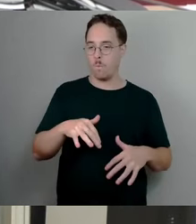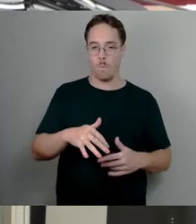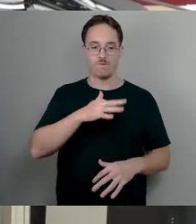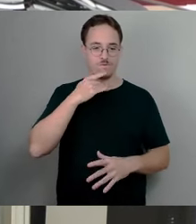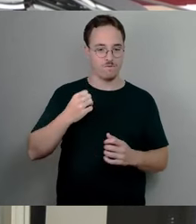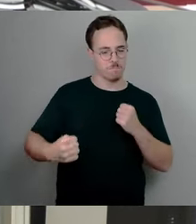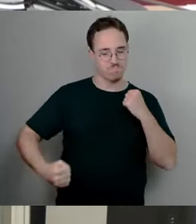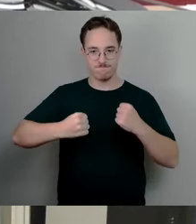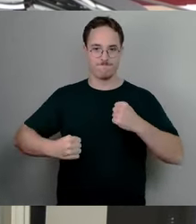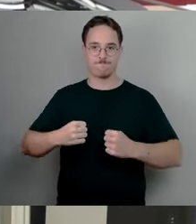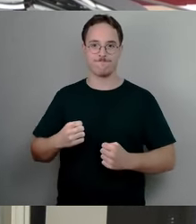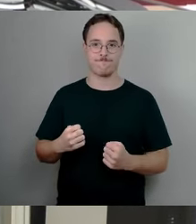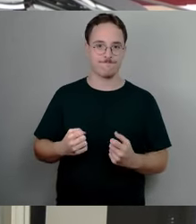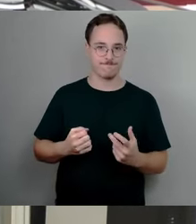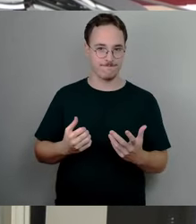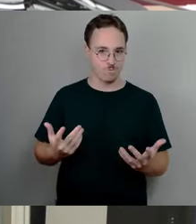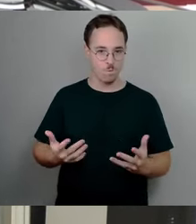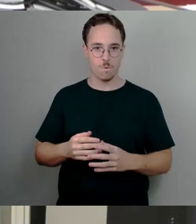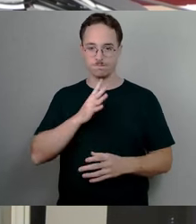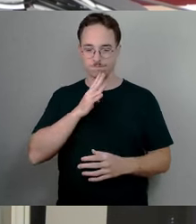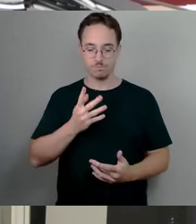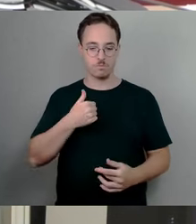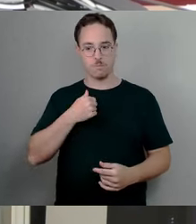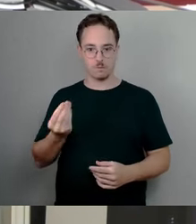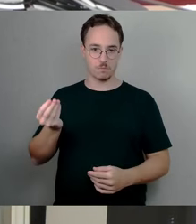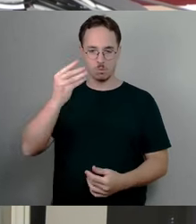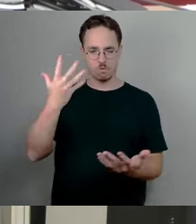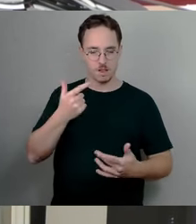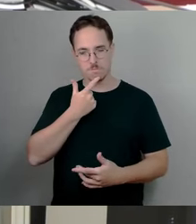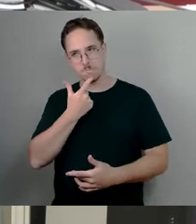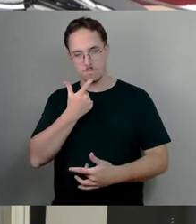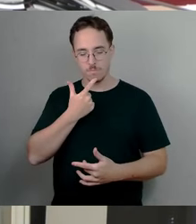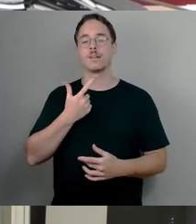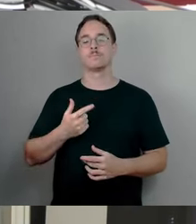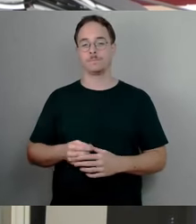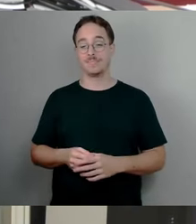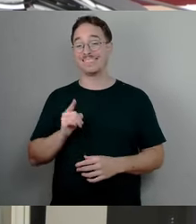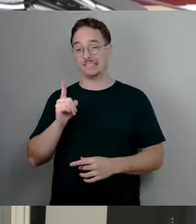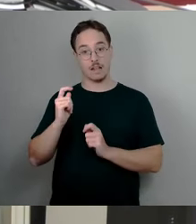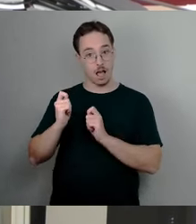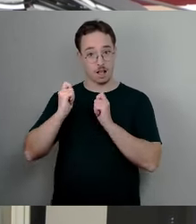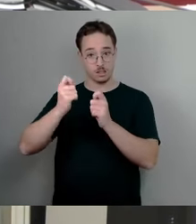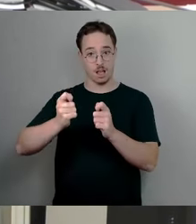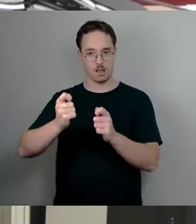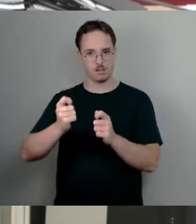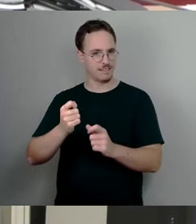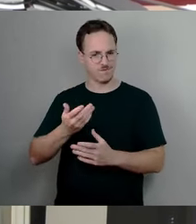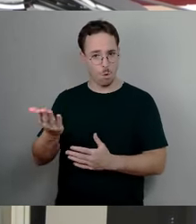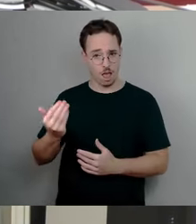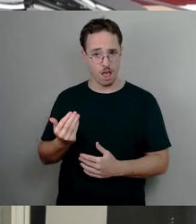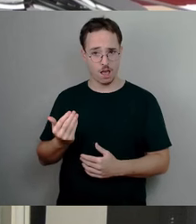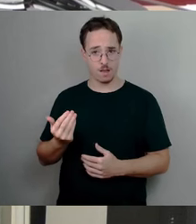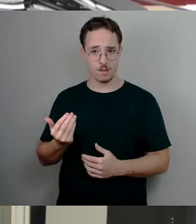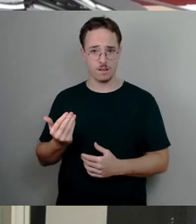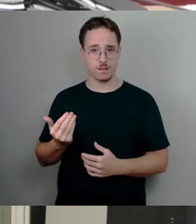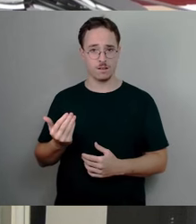eins, glaube ich, ist unbenommen. Dieser Antrag ist entstanden, der heute hier zur